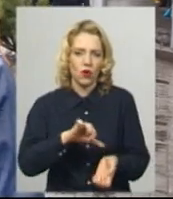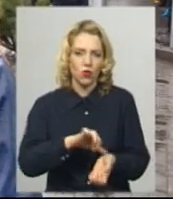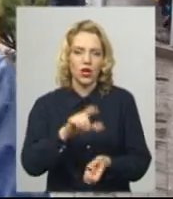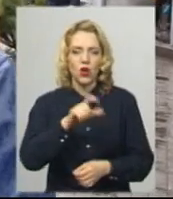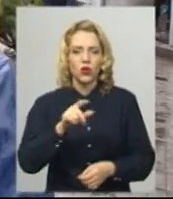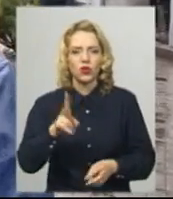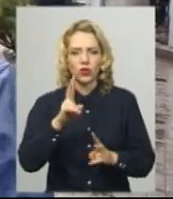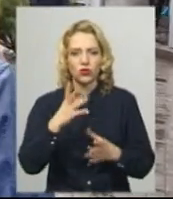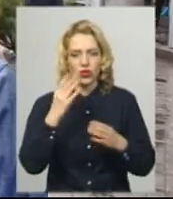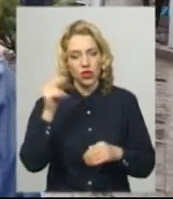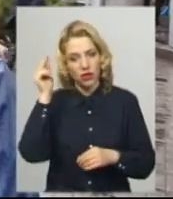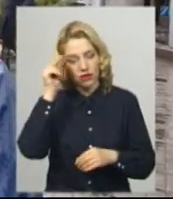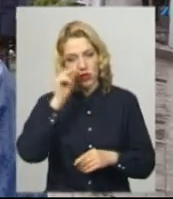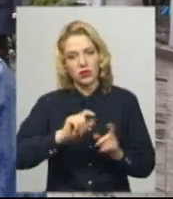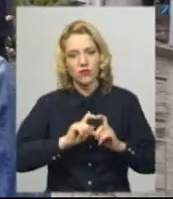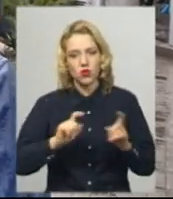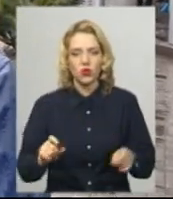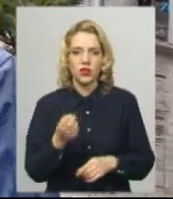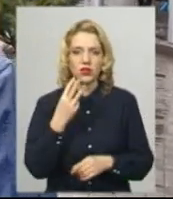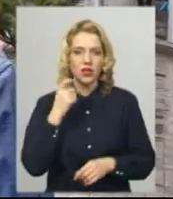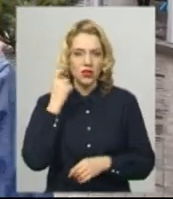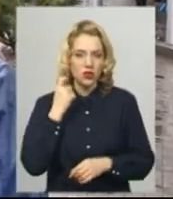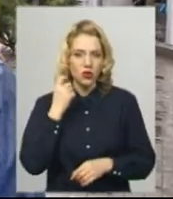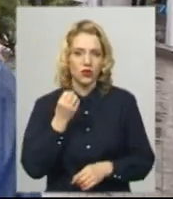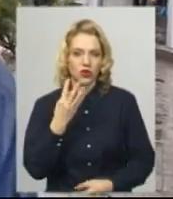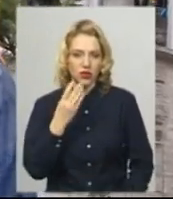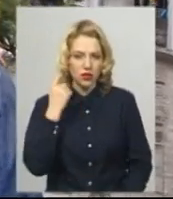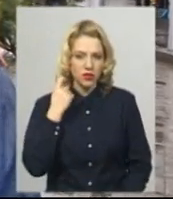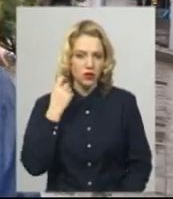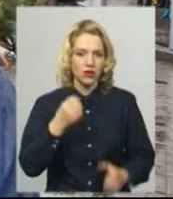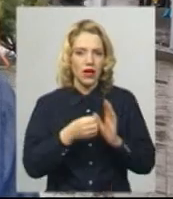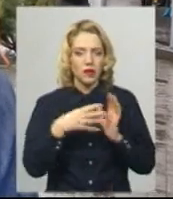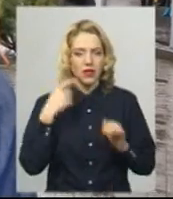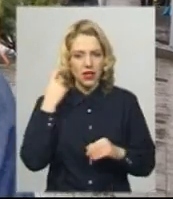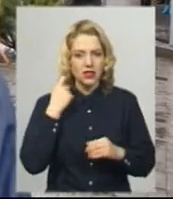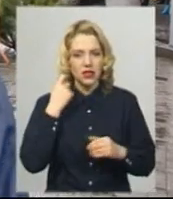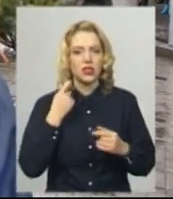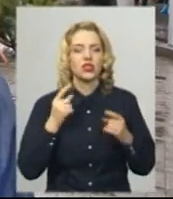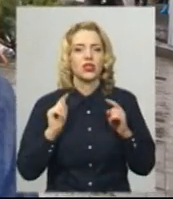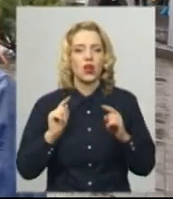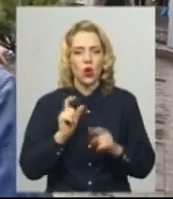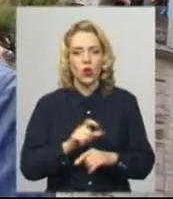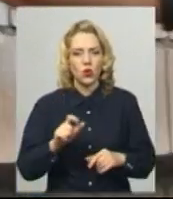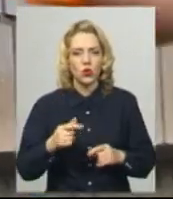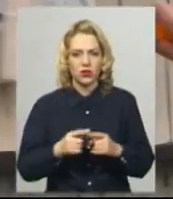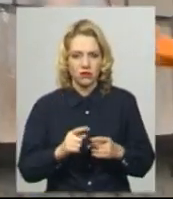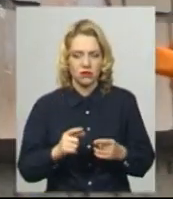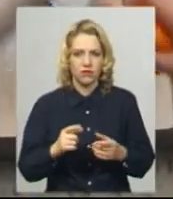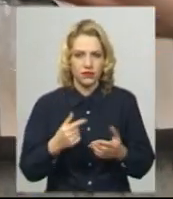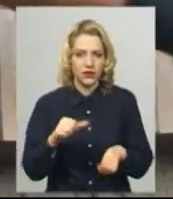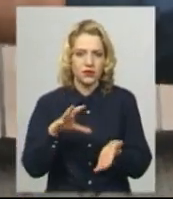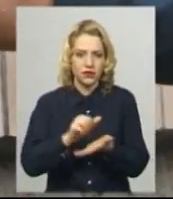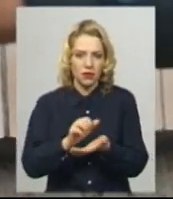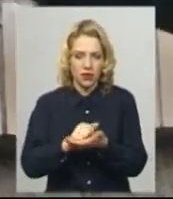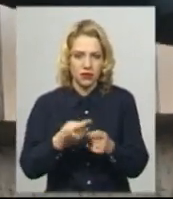які навіть навчаються у школі, 13-річні, 14-річні, 15-річні люди, саме тому це лякає. Найбільше